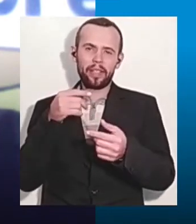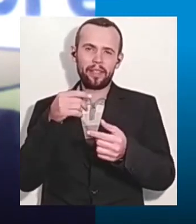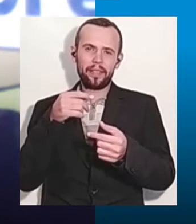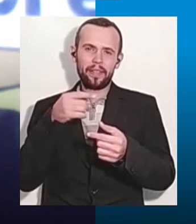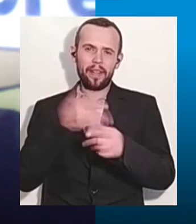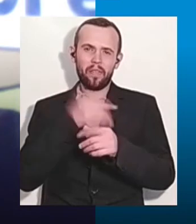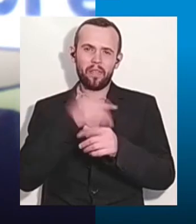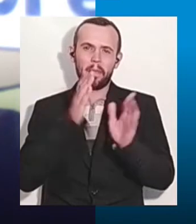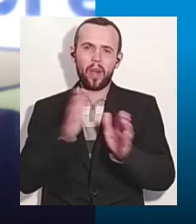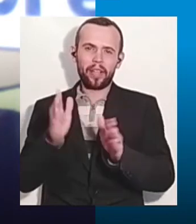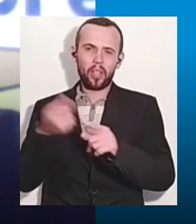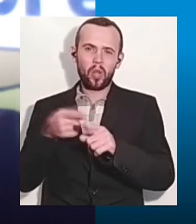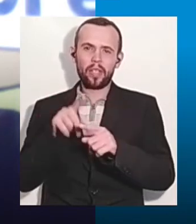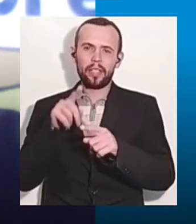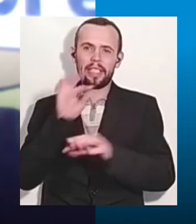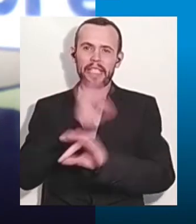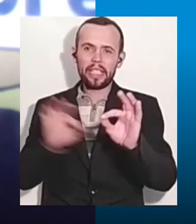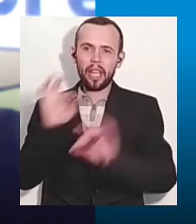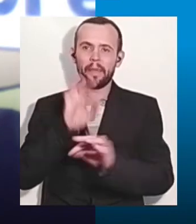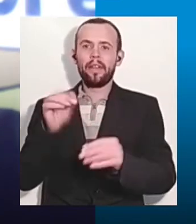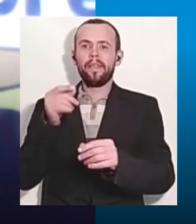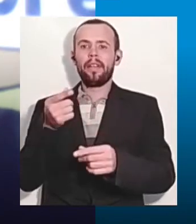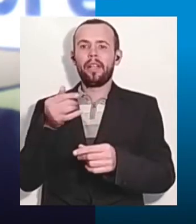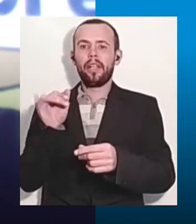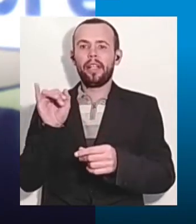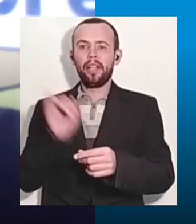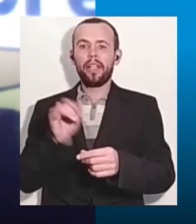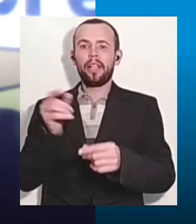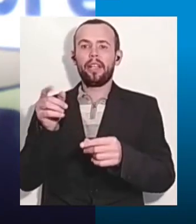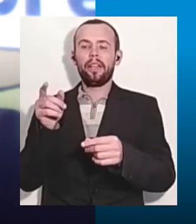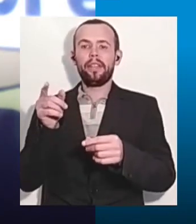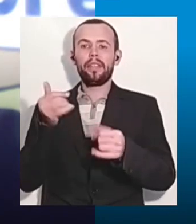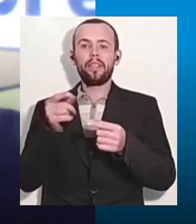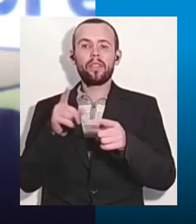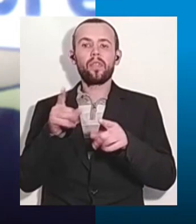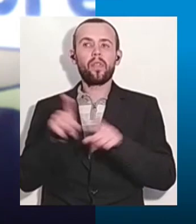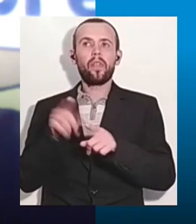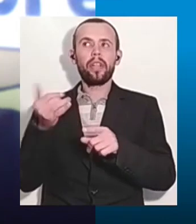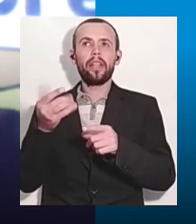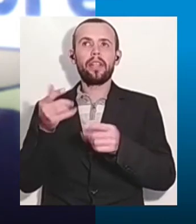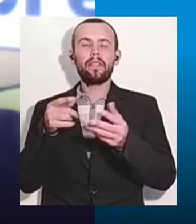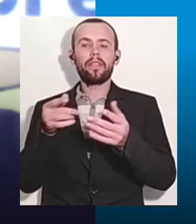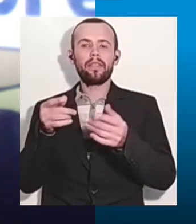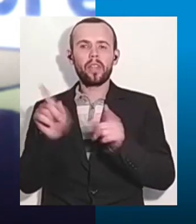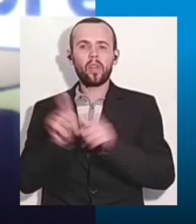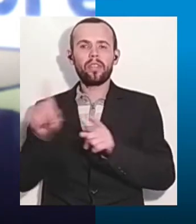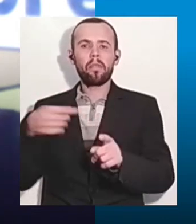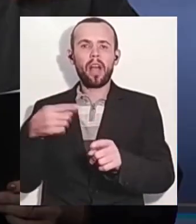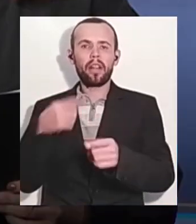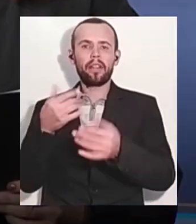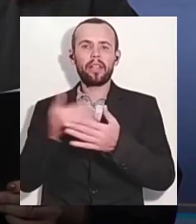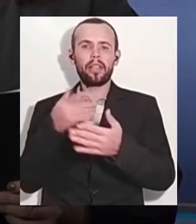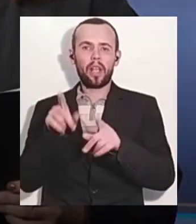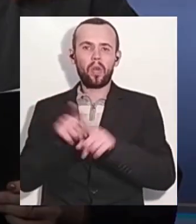заборонене етапування люди, наприклад, з відкритою формою туберкульозу знаходяться в колонії,